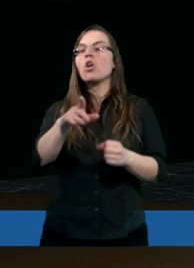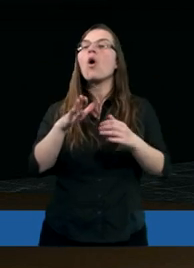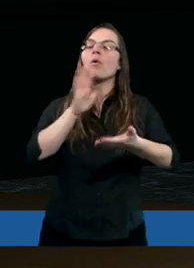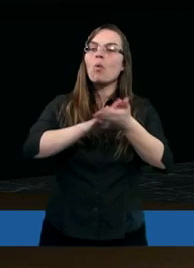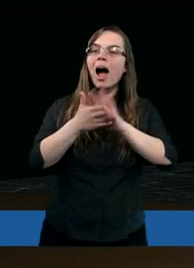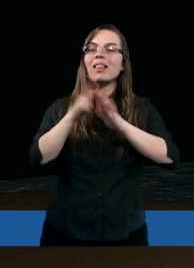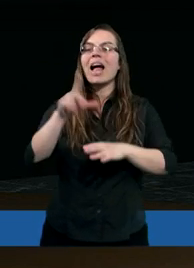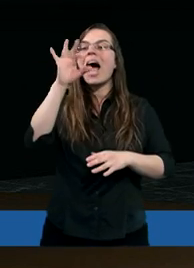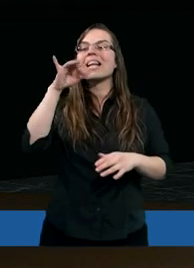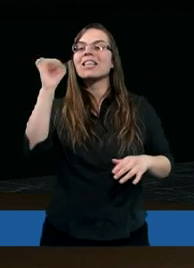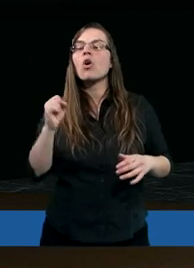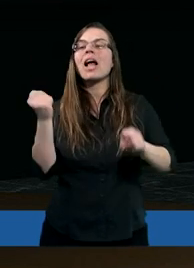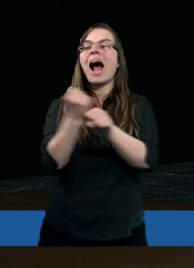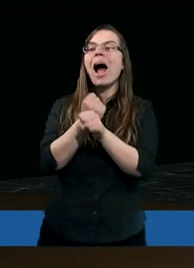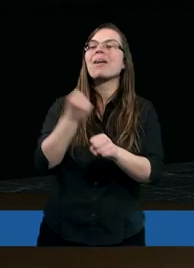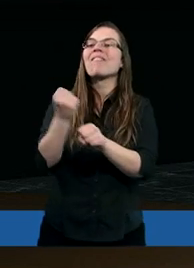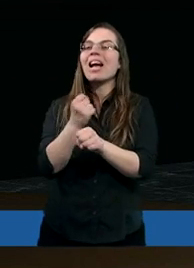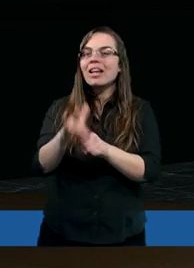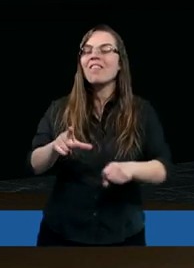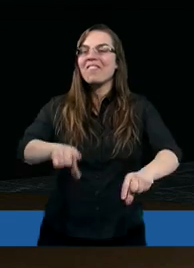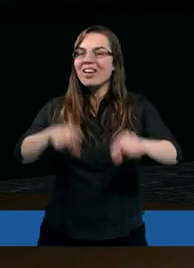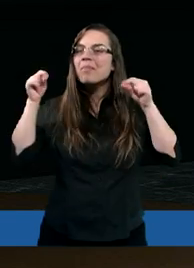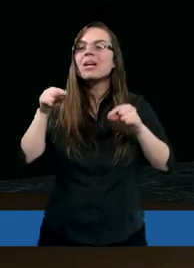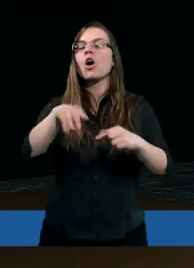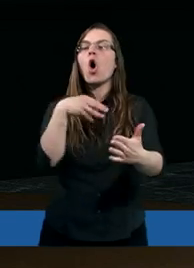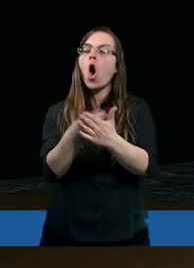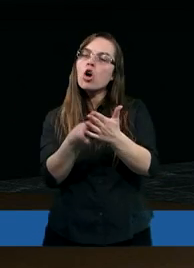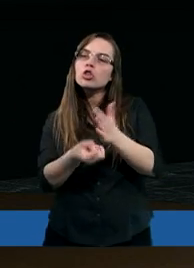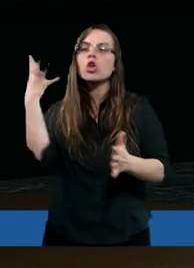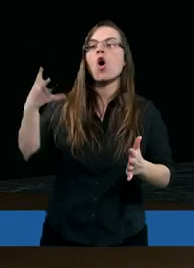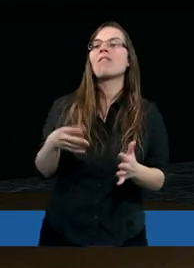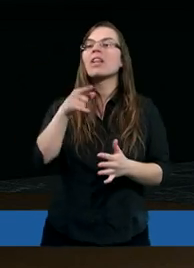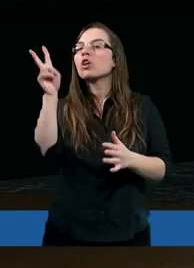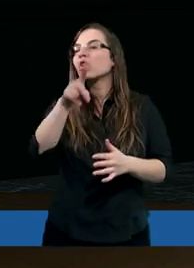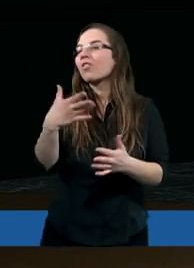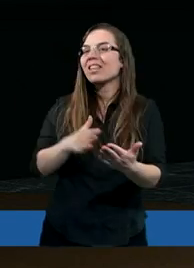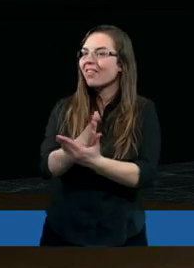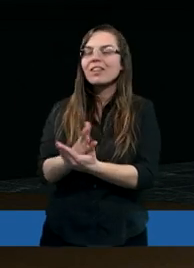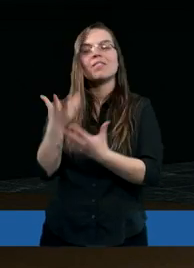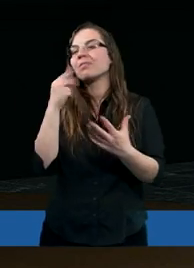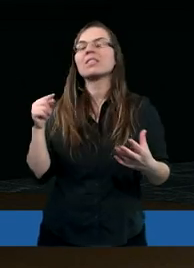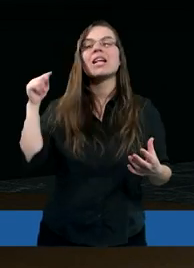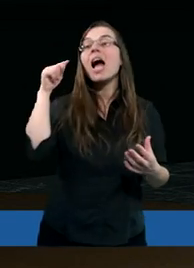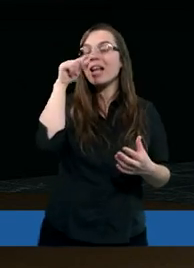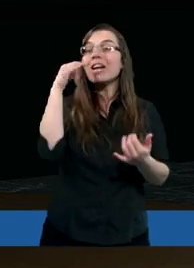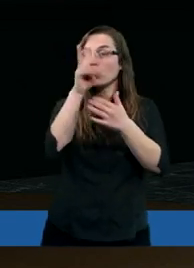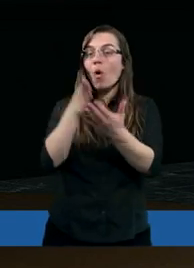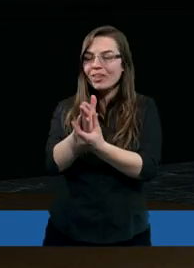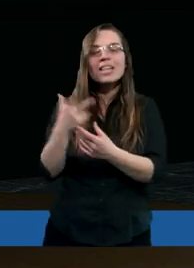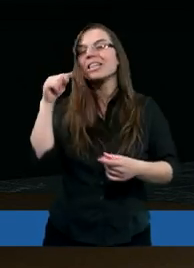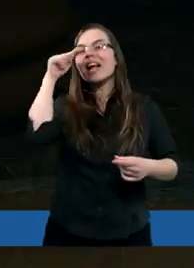kładę na syjonie kamień węgielny, wybrany, kosztowny, a kto weń wierzy, nie zawiedzie się.